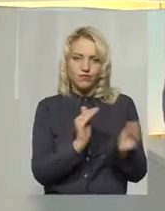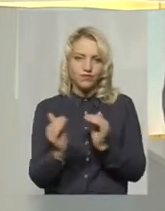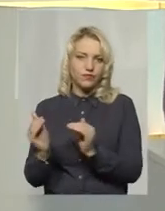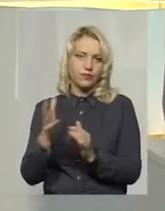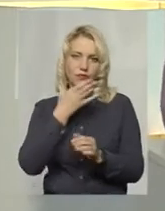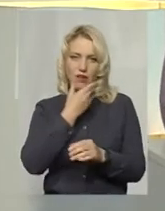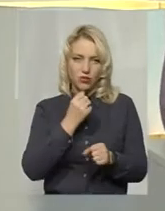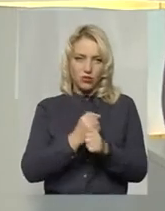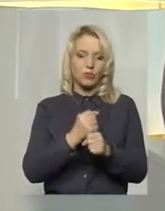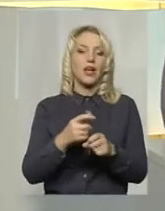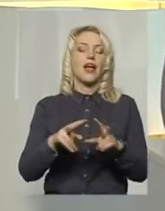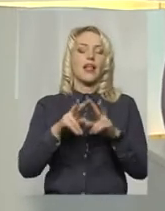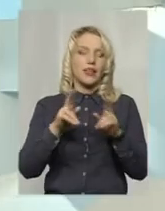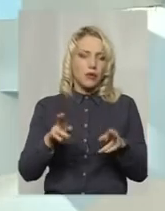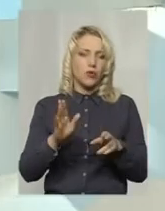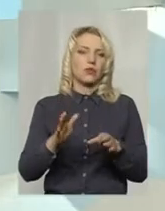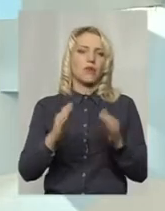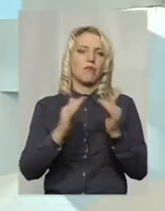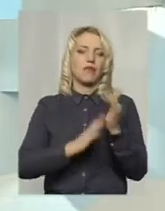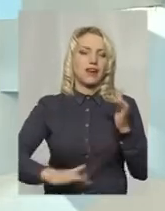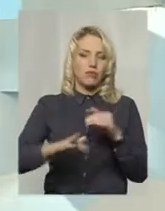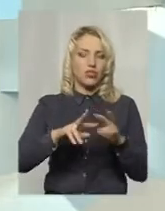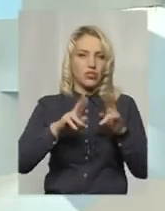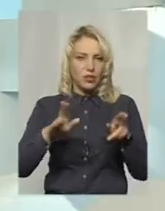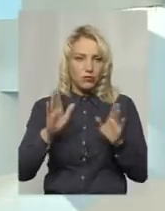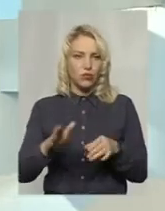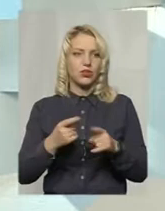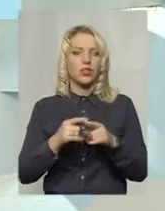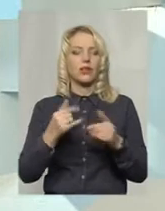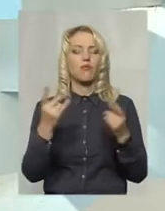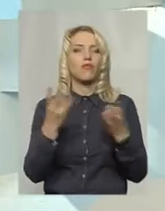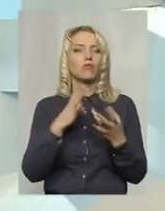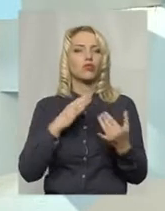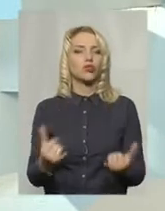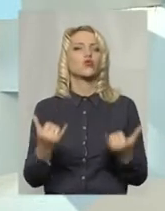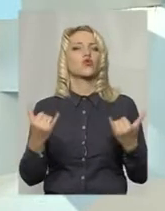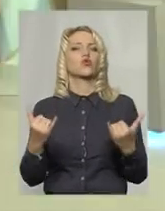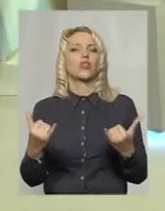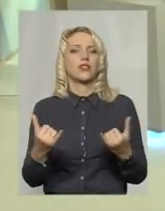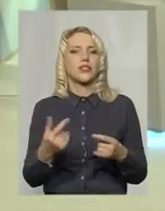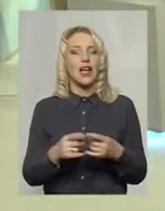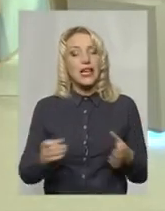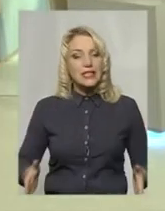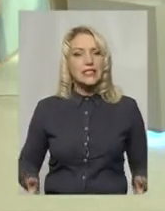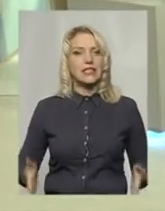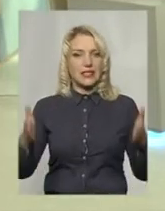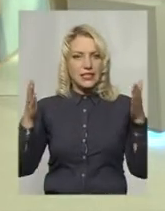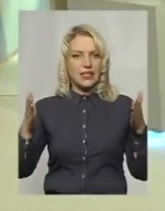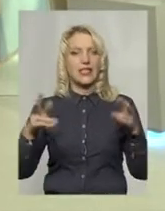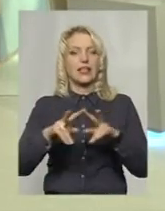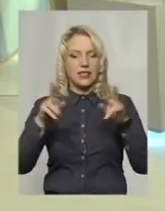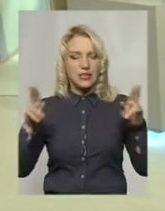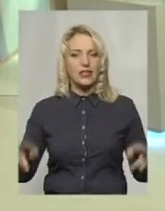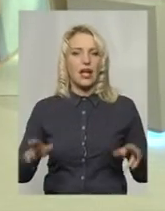не будуть ті самі, тому що заклад має бути сучасний. Я маю на увазі і стіни, ті ж самі залишаться корпуси. самі,